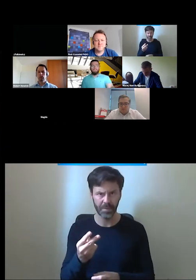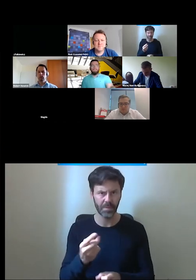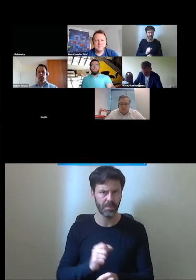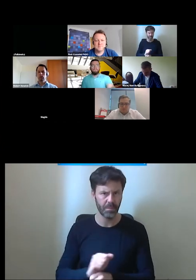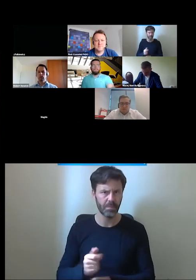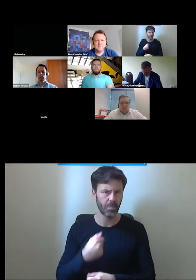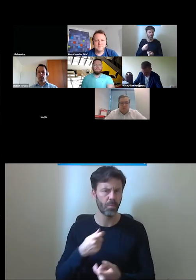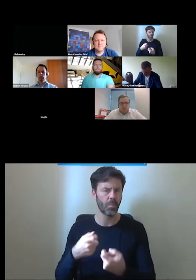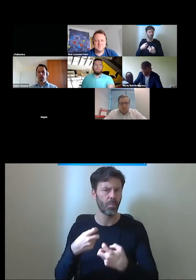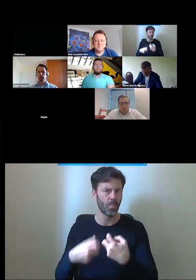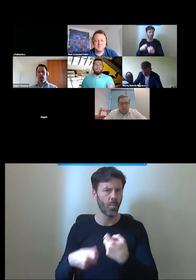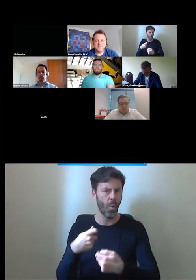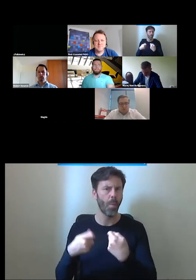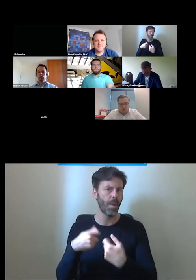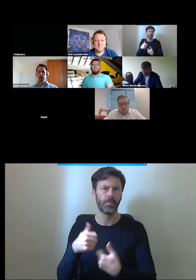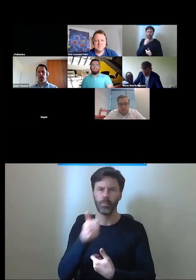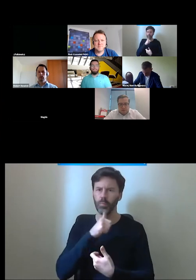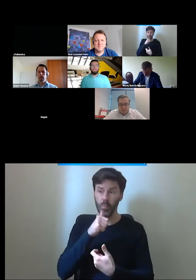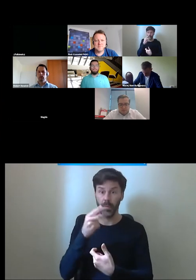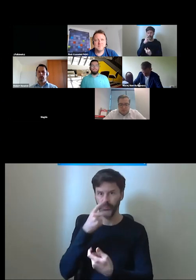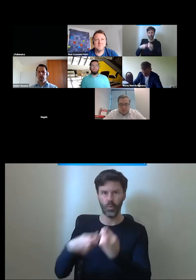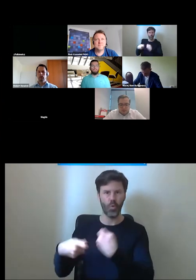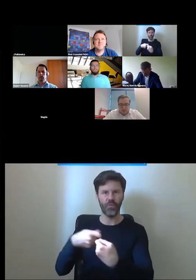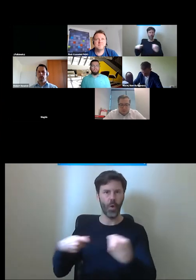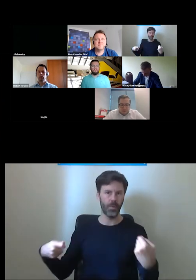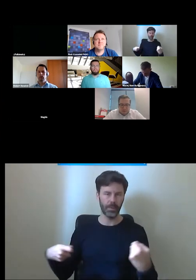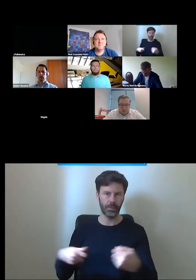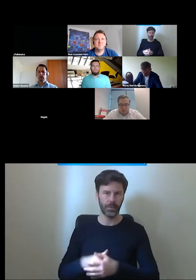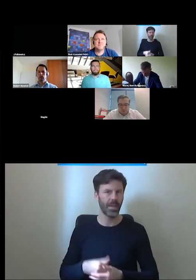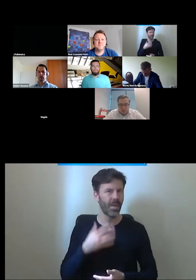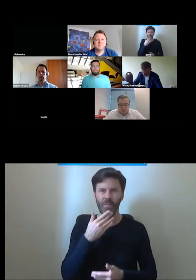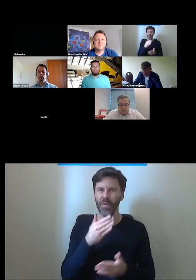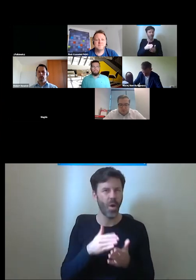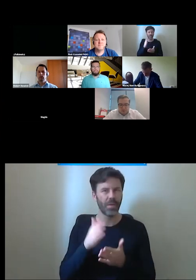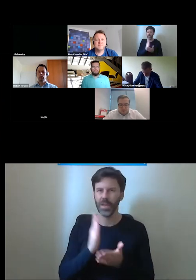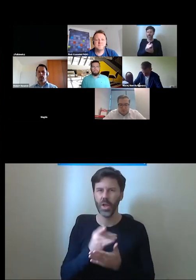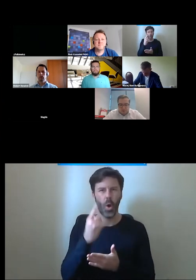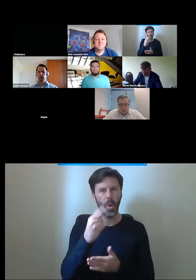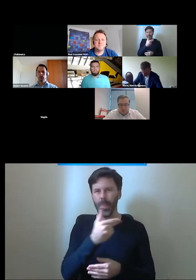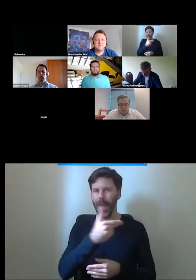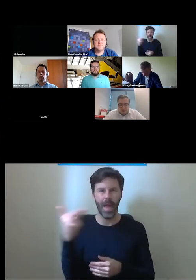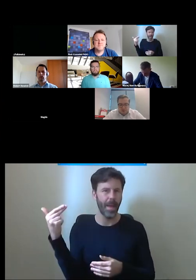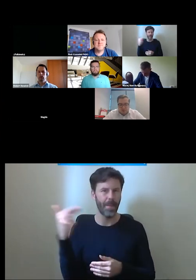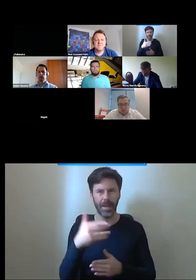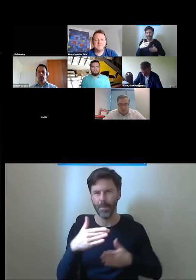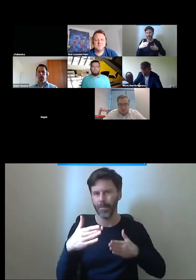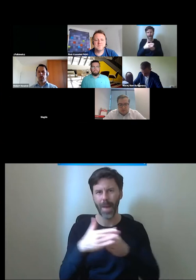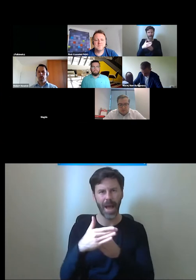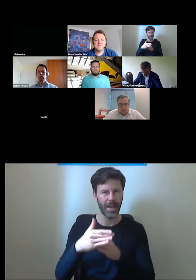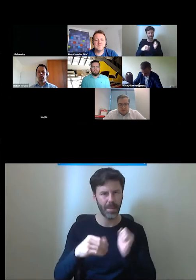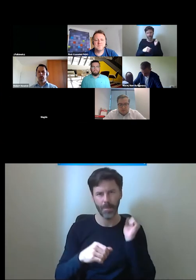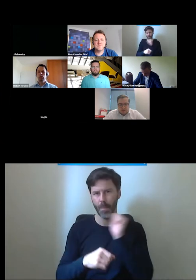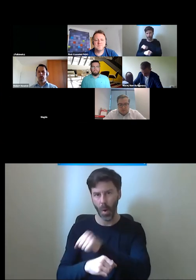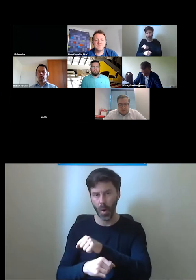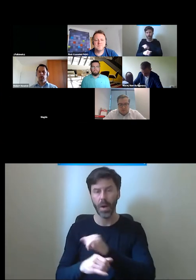mówimy dzisiaj tylko o pokonywaniu barier czy o pokonywaniu różnic w wysokościach natomiast